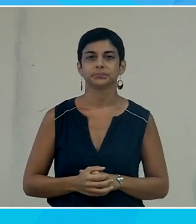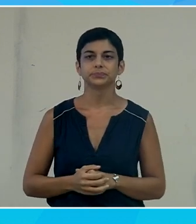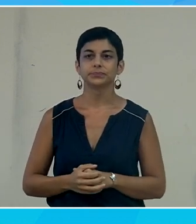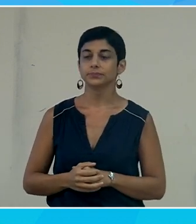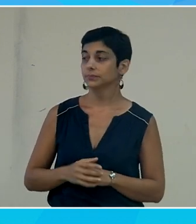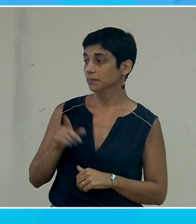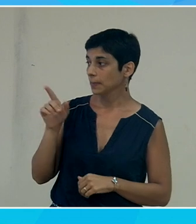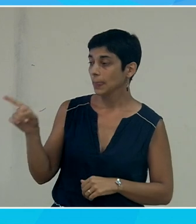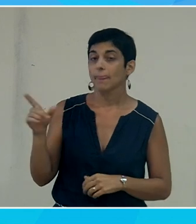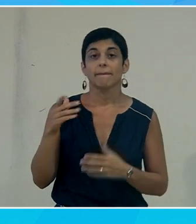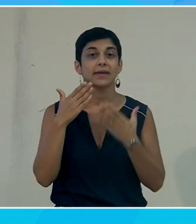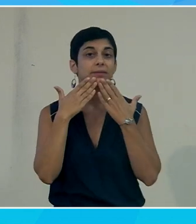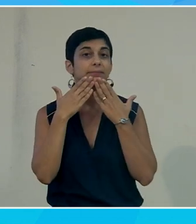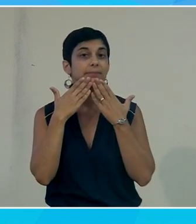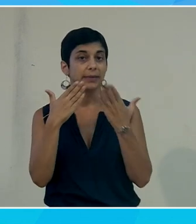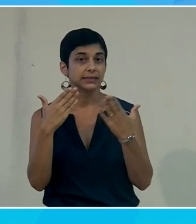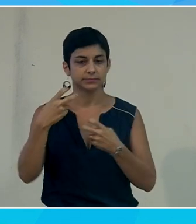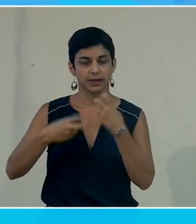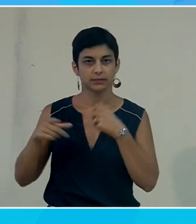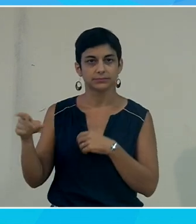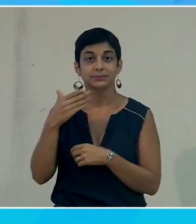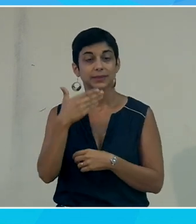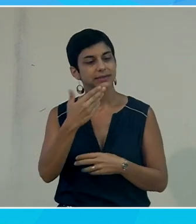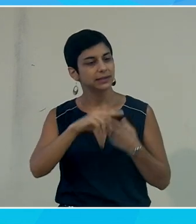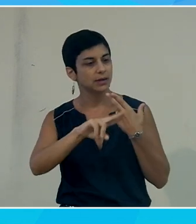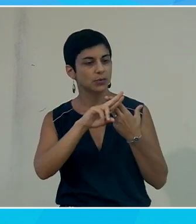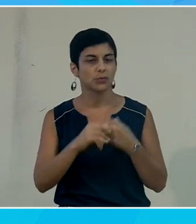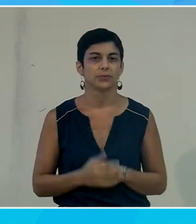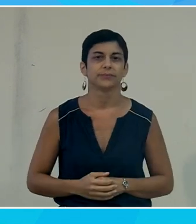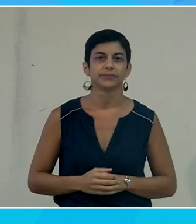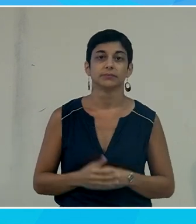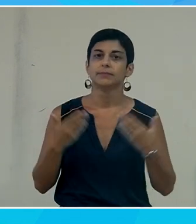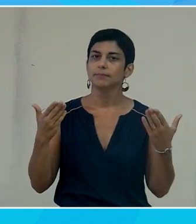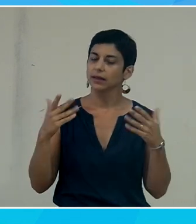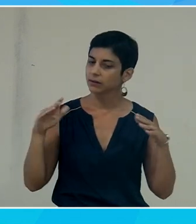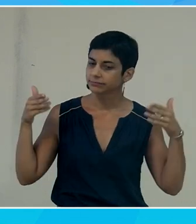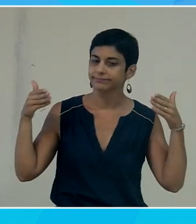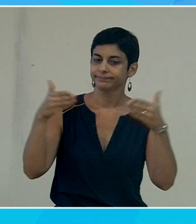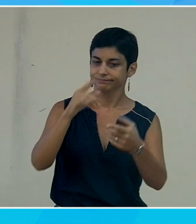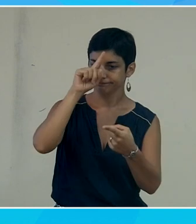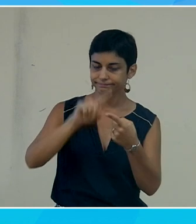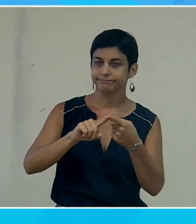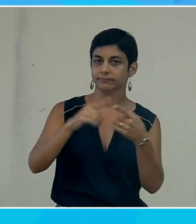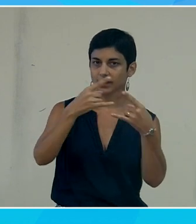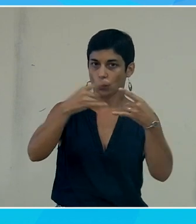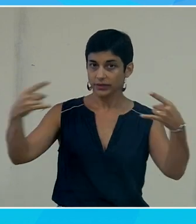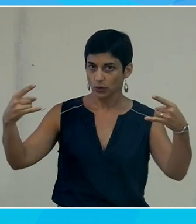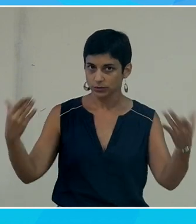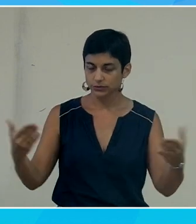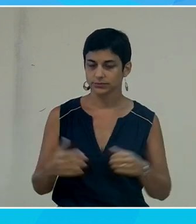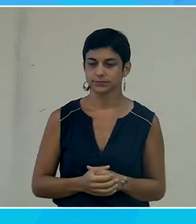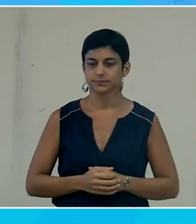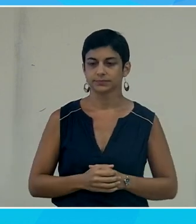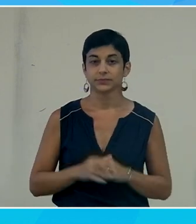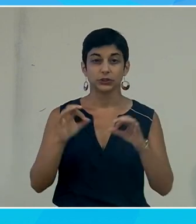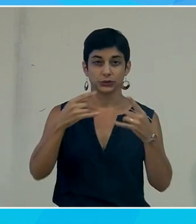Alors, merci pour cette réponse. Maintenant, rentrons encore plus dans le vif du sujet. On parle de Windows et c'est